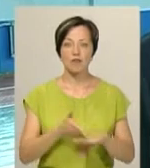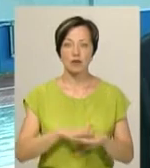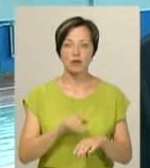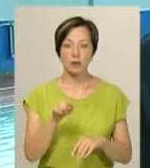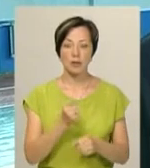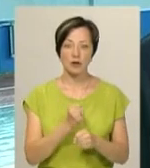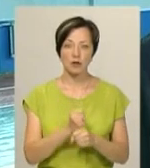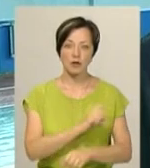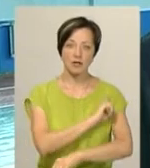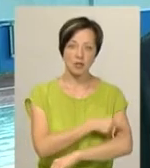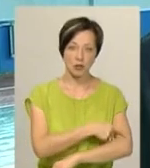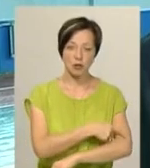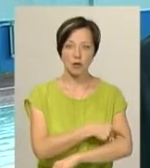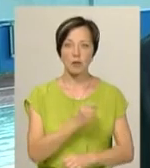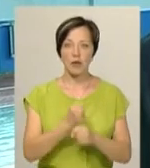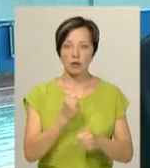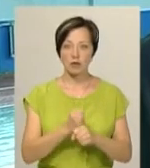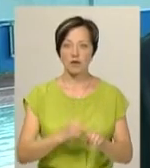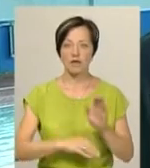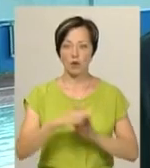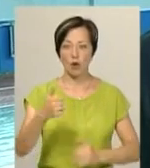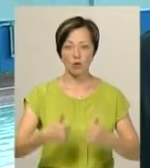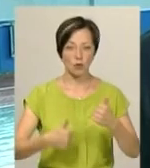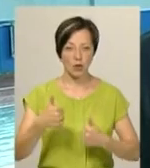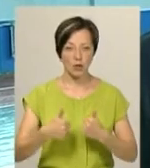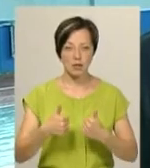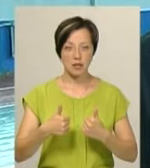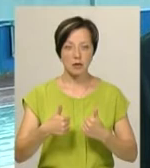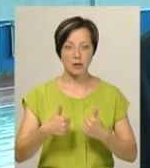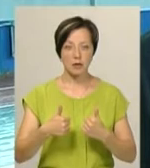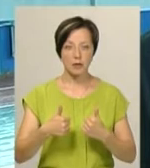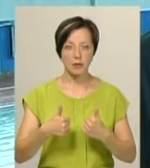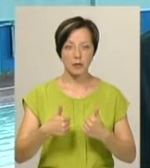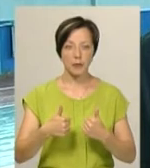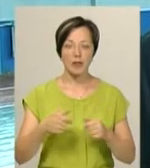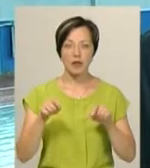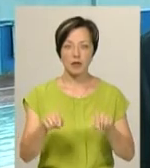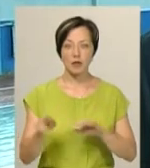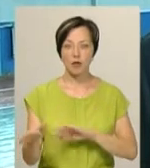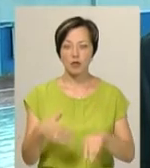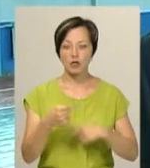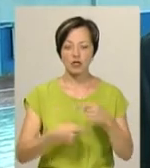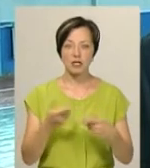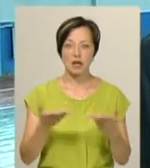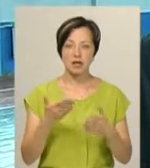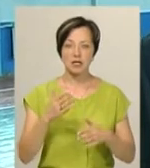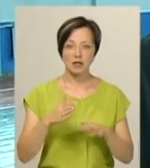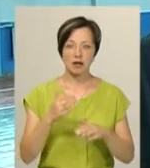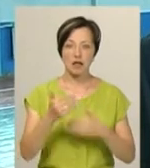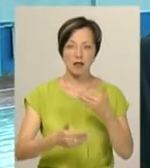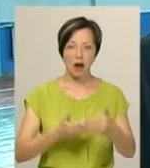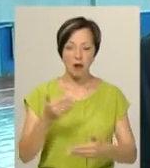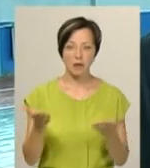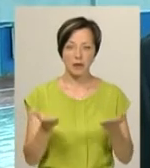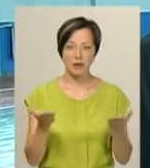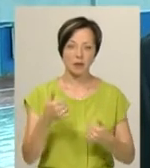тому що там працюєш фізично, працюєш висока конкуренція, тобто ти проходиш через якісь етапи, через якісь